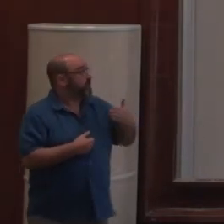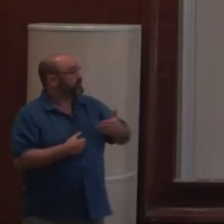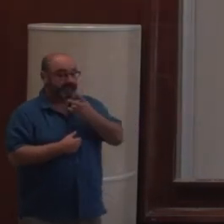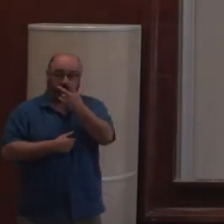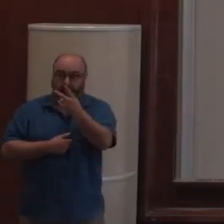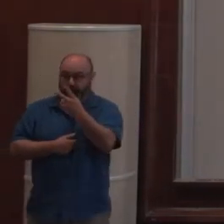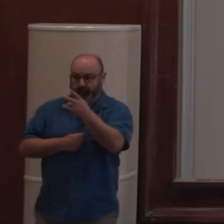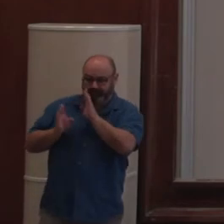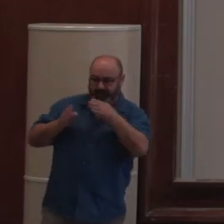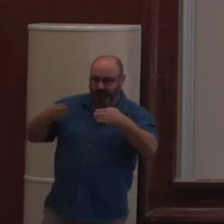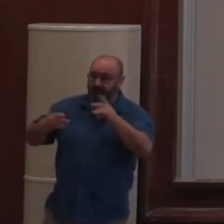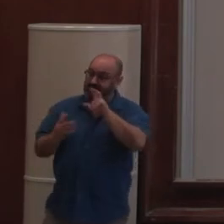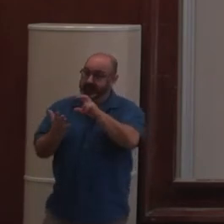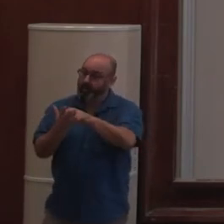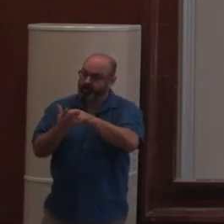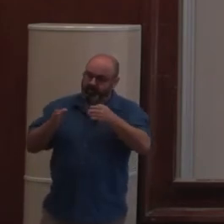approches sur Plone.